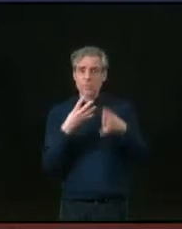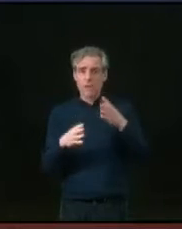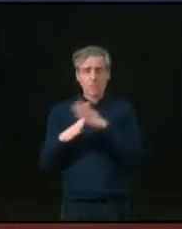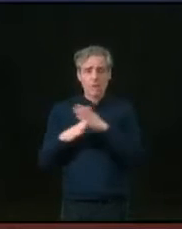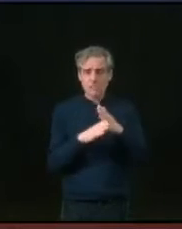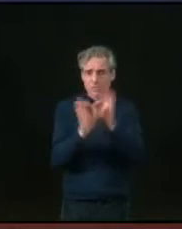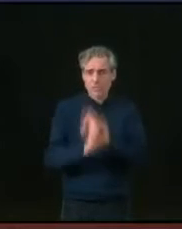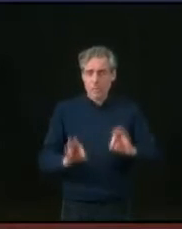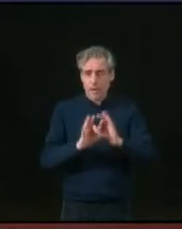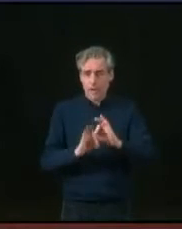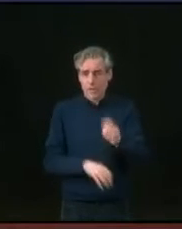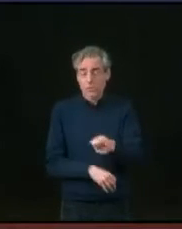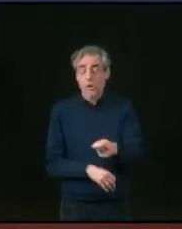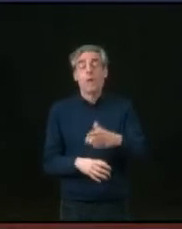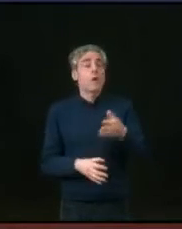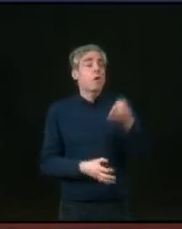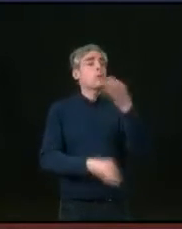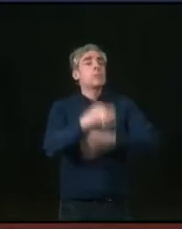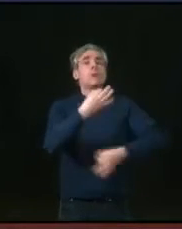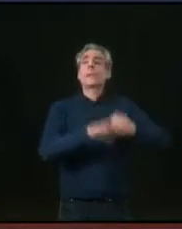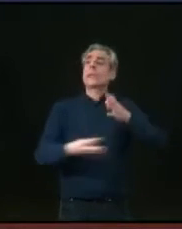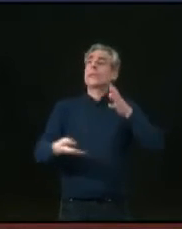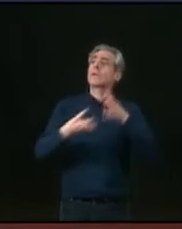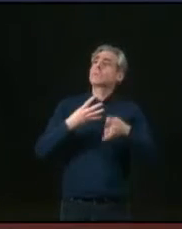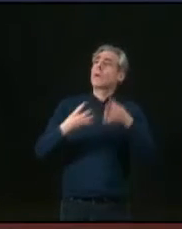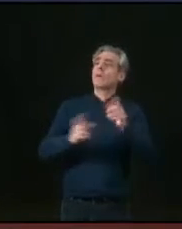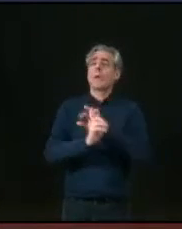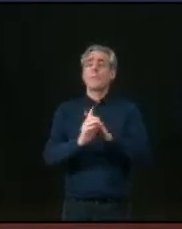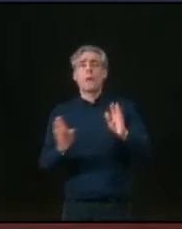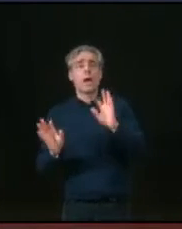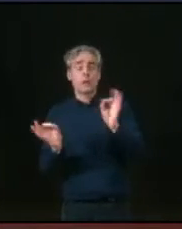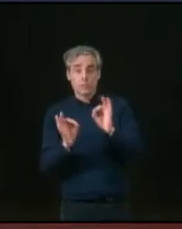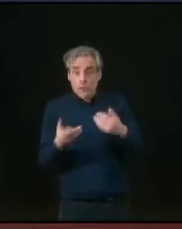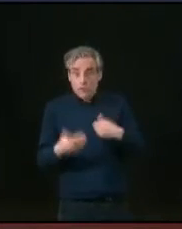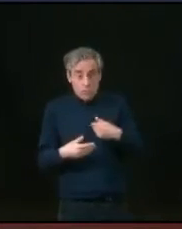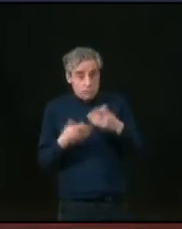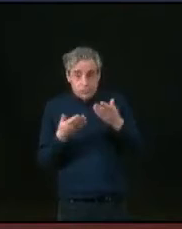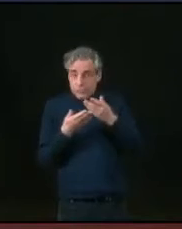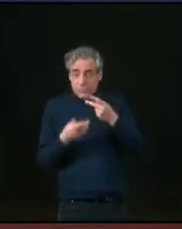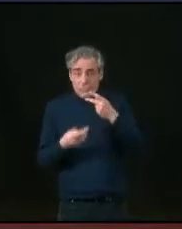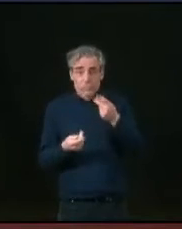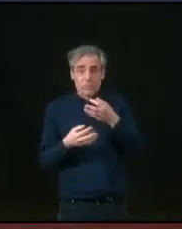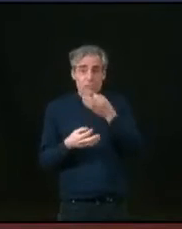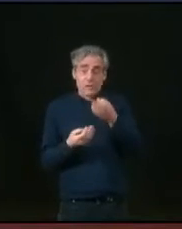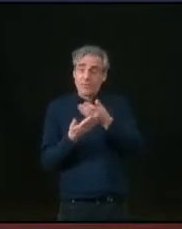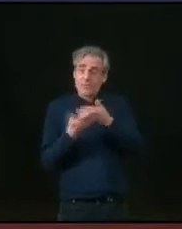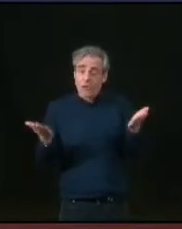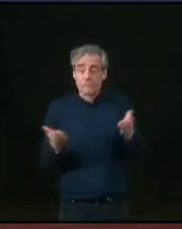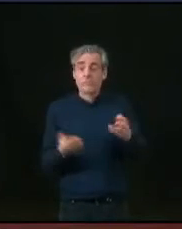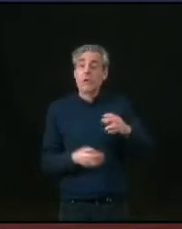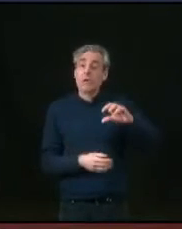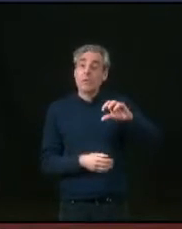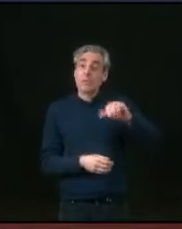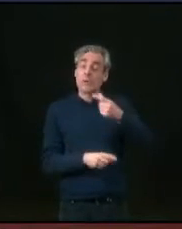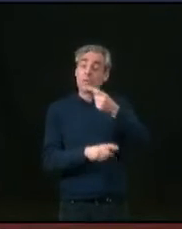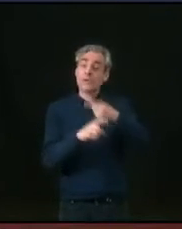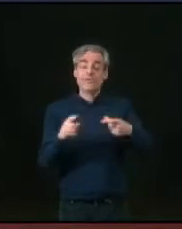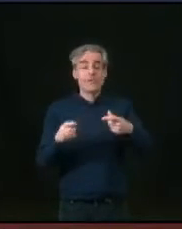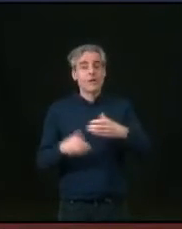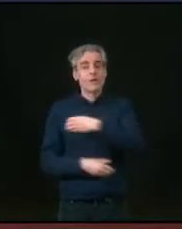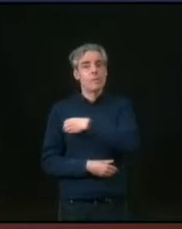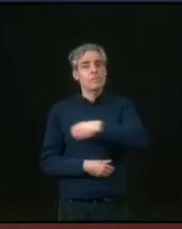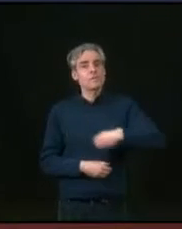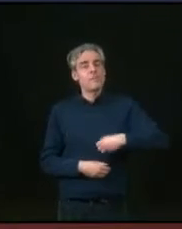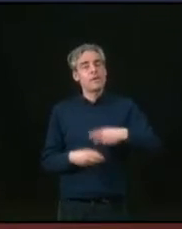Après, je veux bien qu'on me dise que rien n'est transparent, mais en tout cas, on n rien à cacher. C'est la première fois aussi que la municipalité a